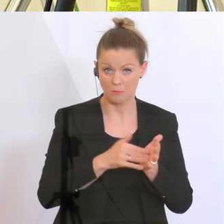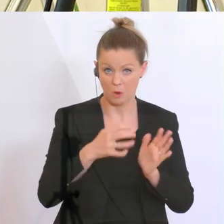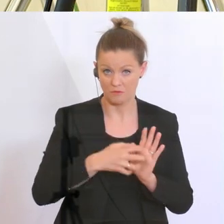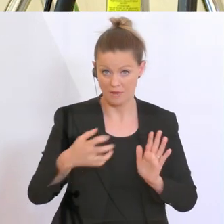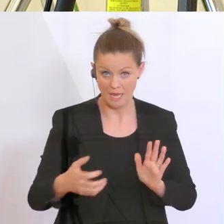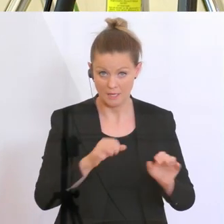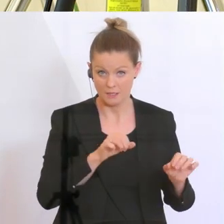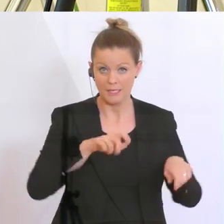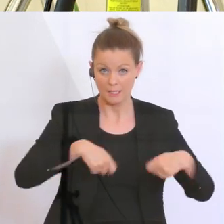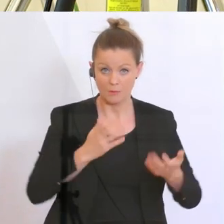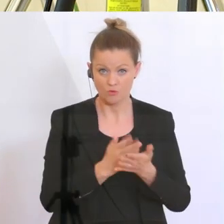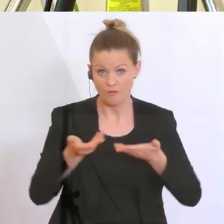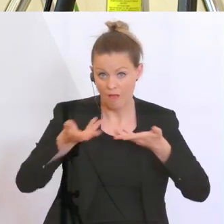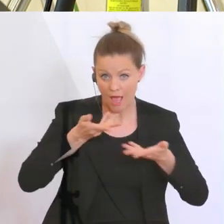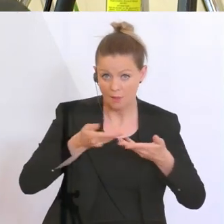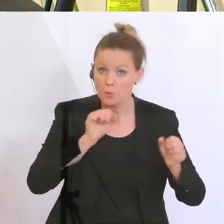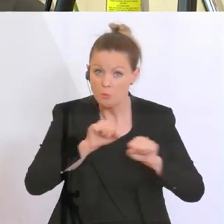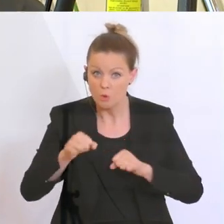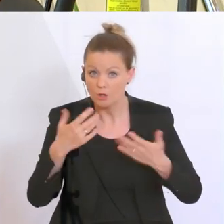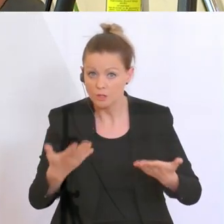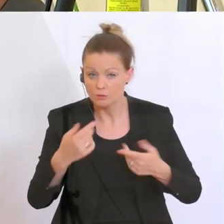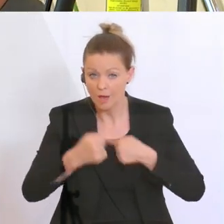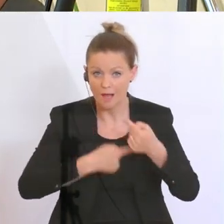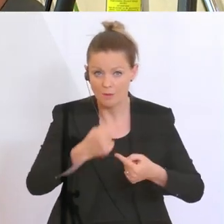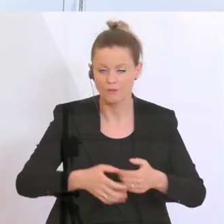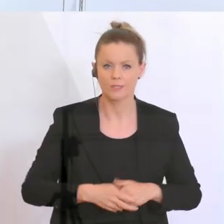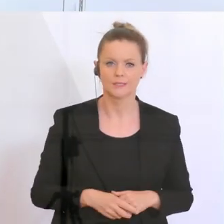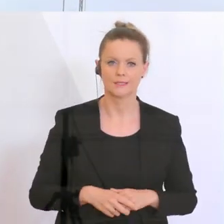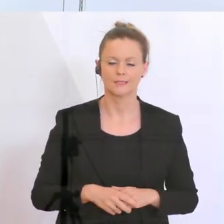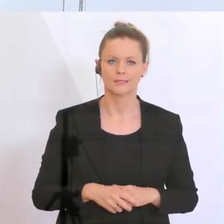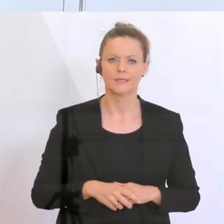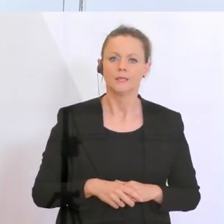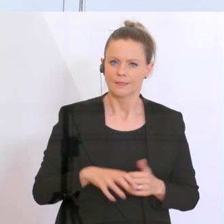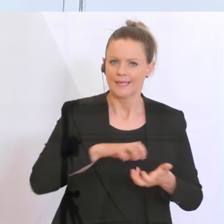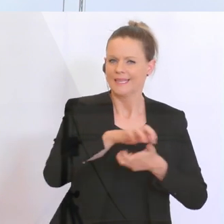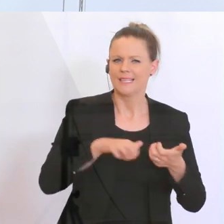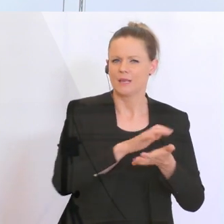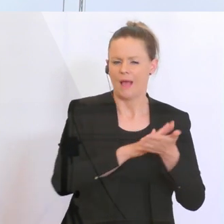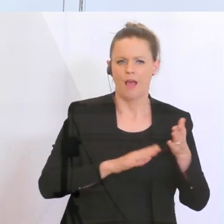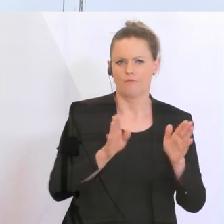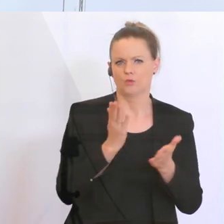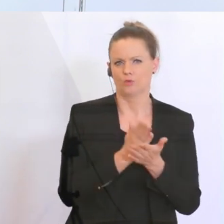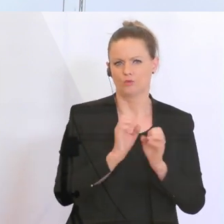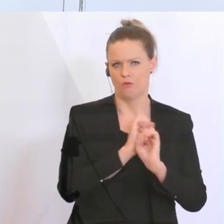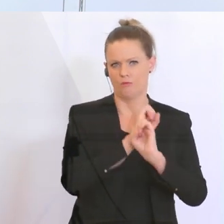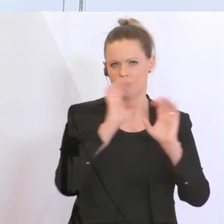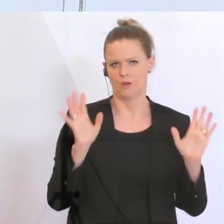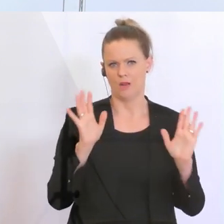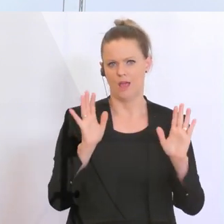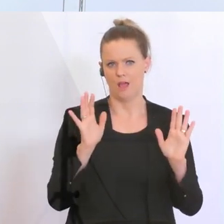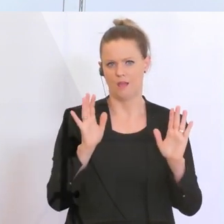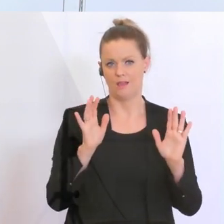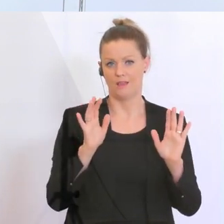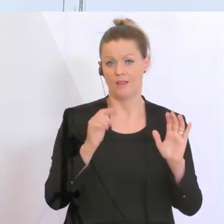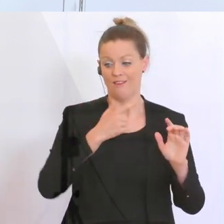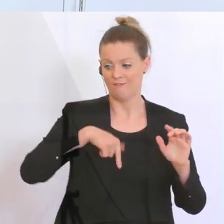Gibt es da schon Verhandlungen? Können Sie sich das vorstellen? Bei dieser Krise war von Anfang an klar, dass wir auch ständig im Tun